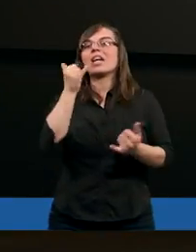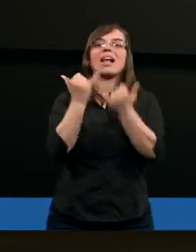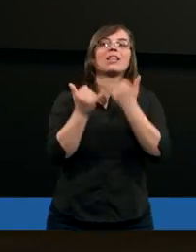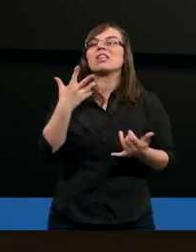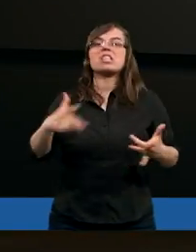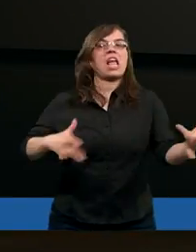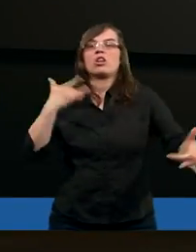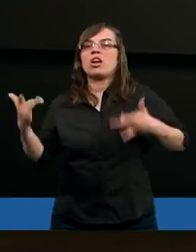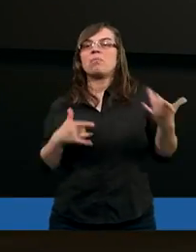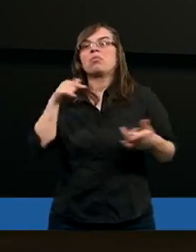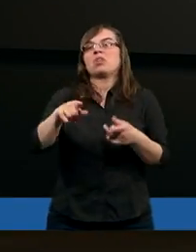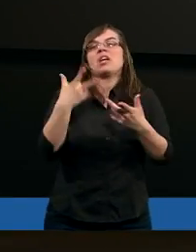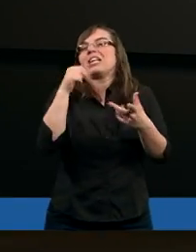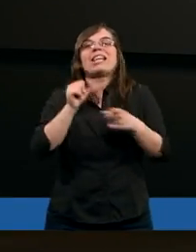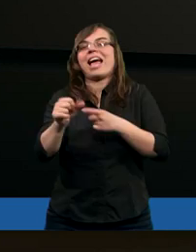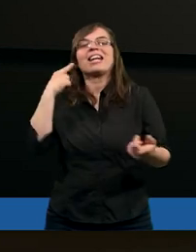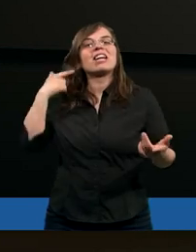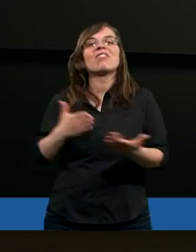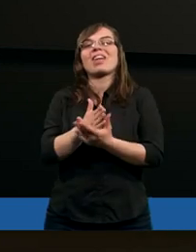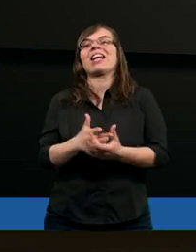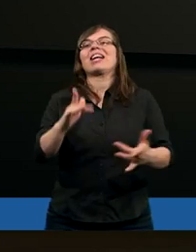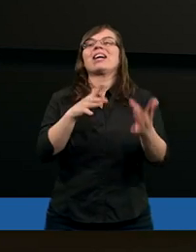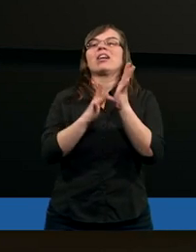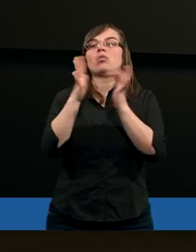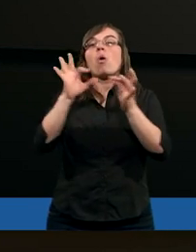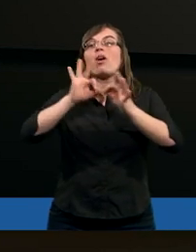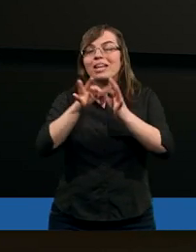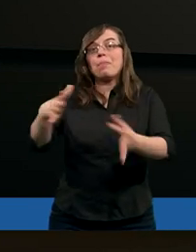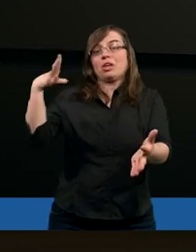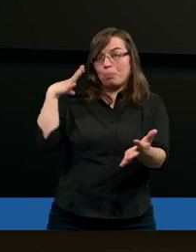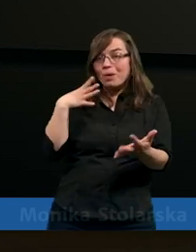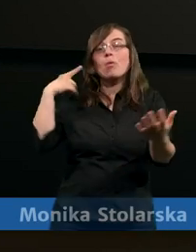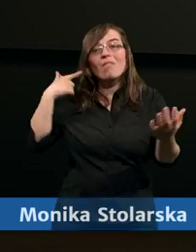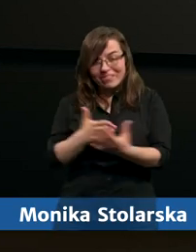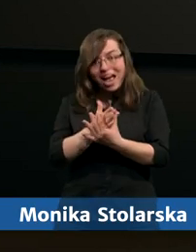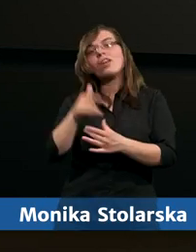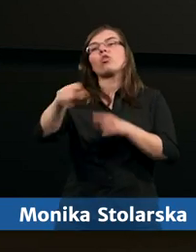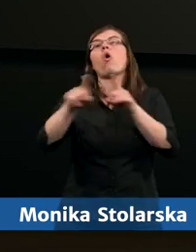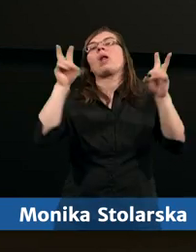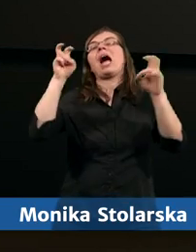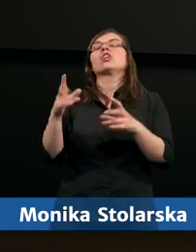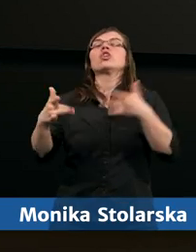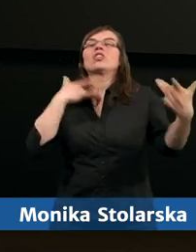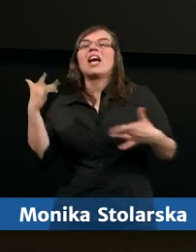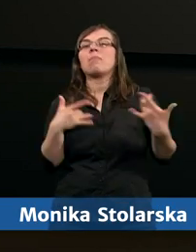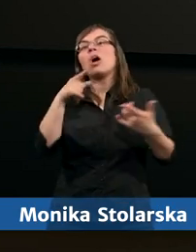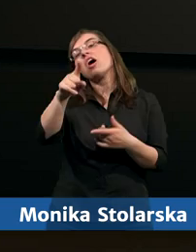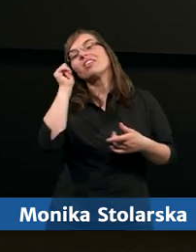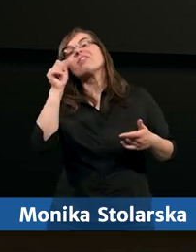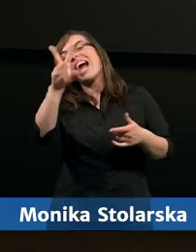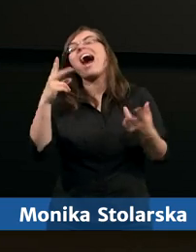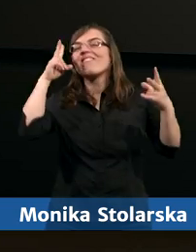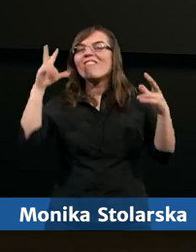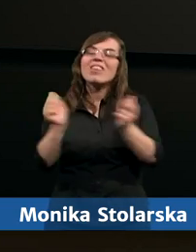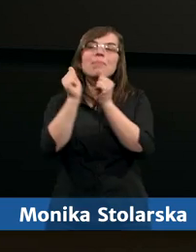jeżeli nie cierpisz, to nie jesteś wierny Chrystusowi, bo gdybyś był wierny, to byś cierpiał. A więc ona też sobie